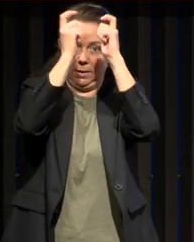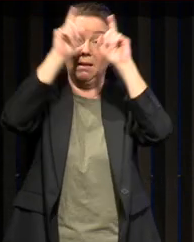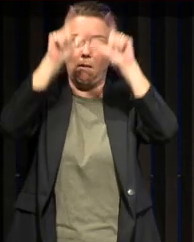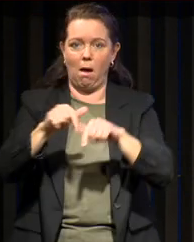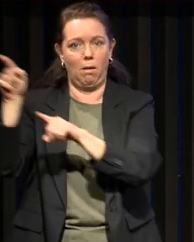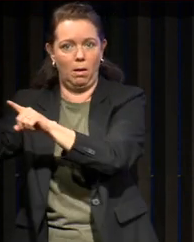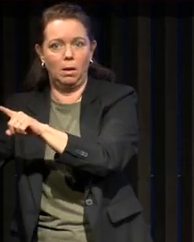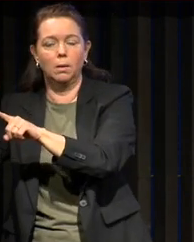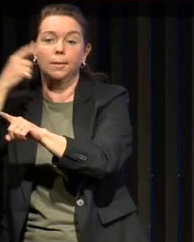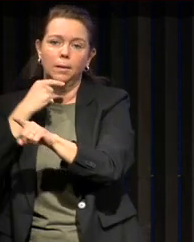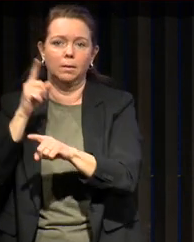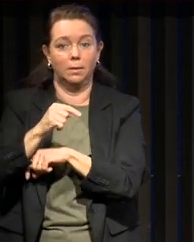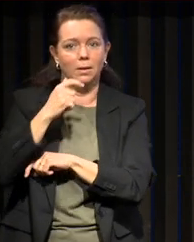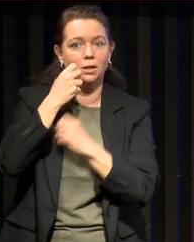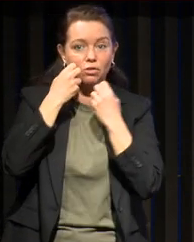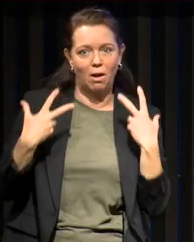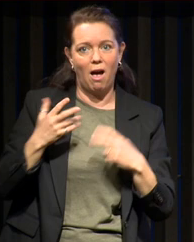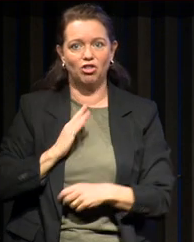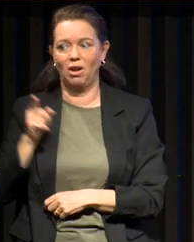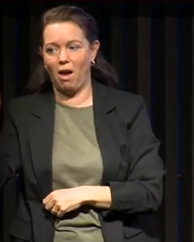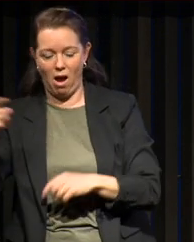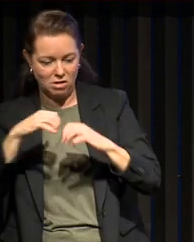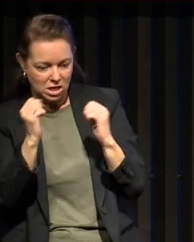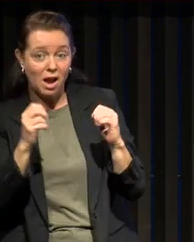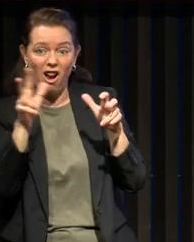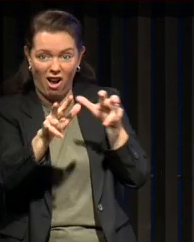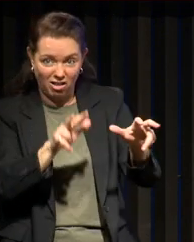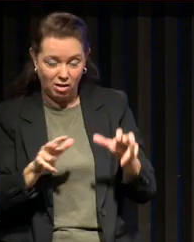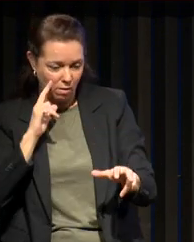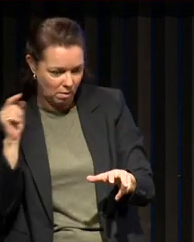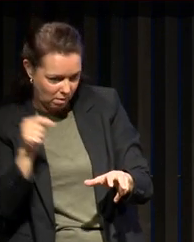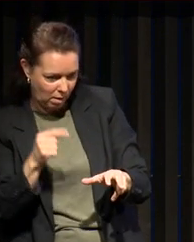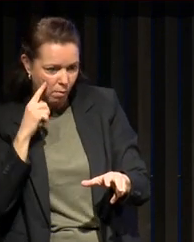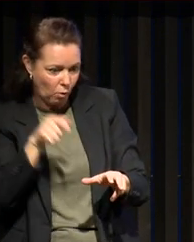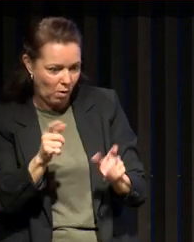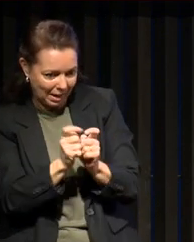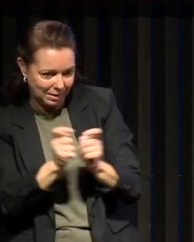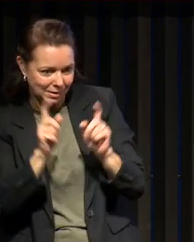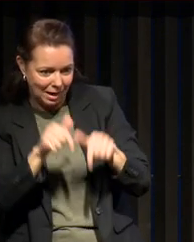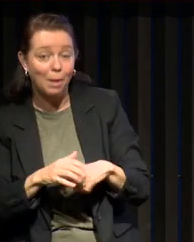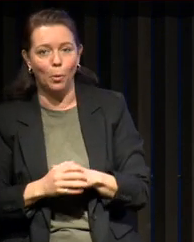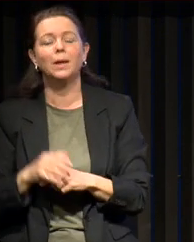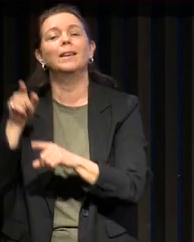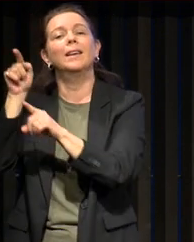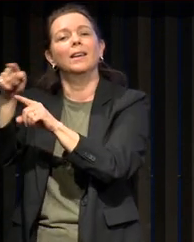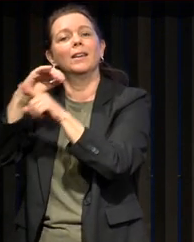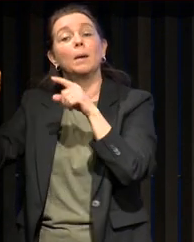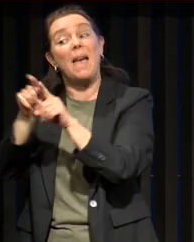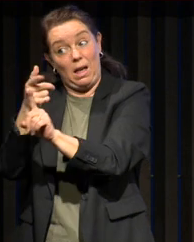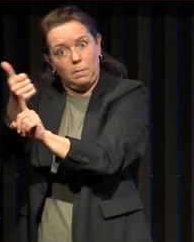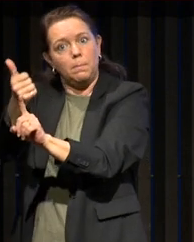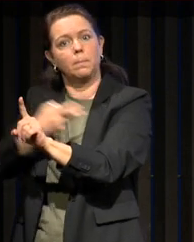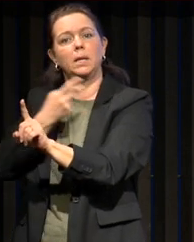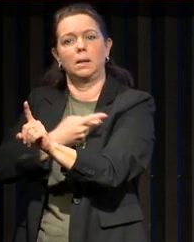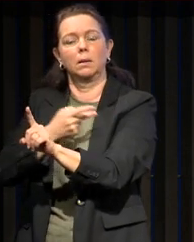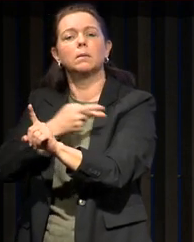des chiens, des chats. Donc, on enlève le crâne, il collait des électrodes sur la tête et il voyait qu'il y avait de'électricité. Mais Richard Caton,'était également un médecin, un